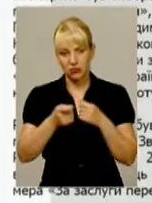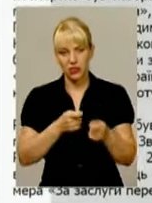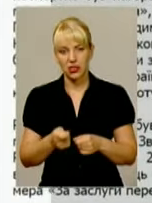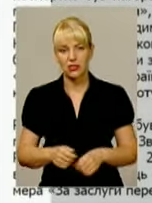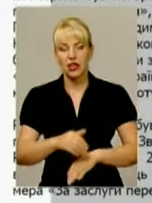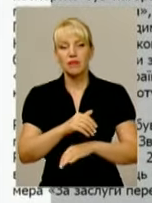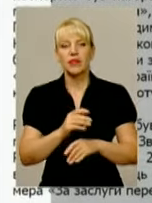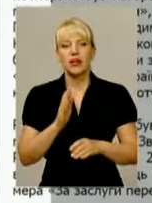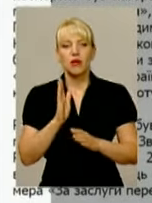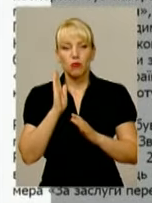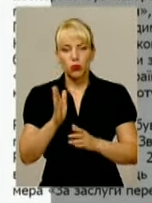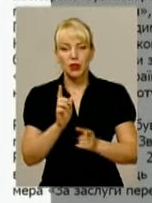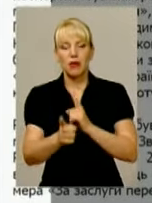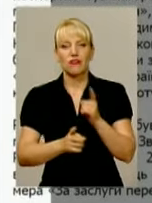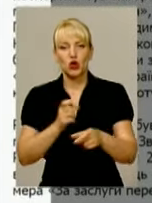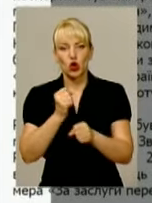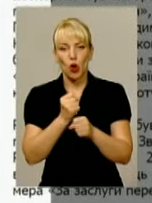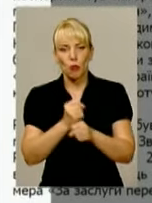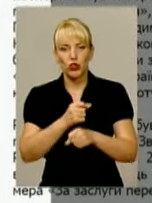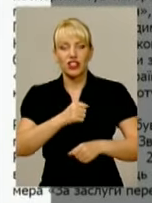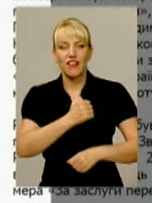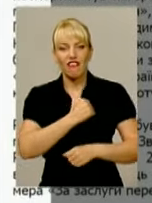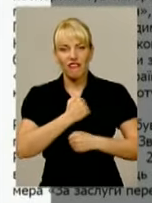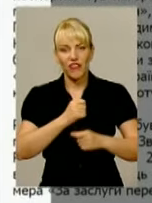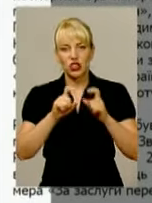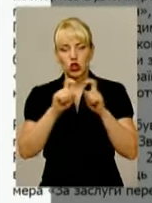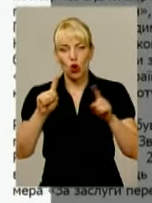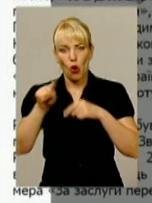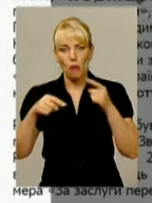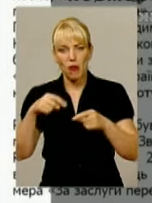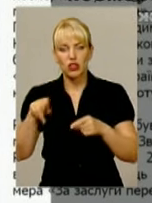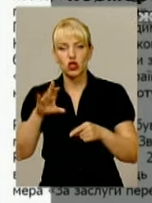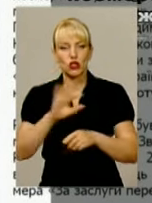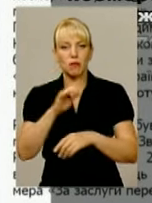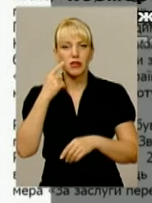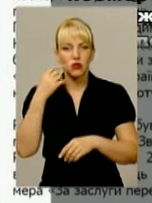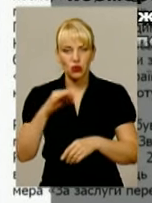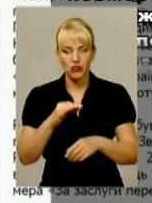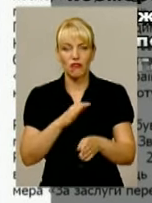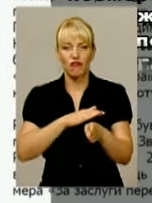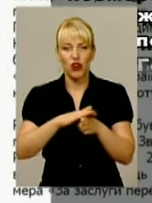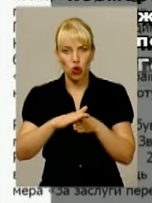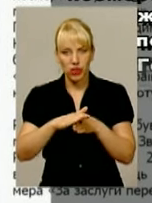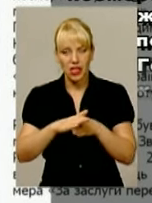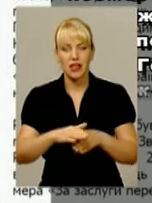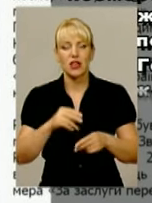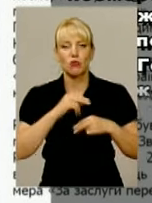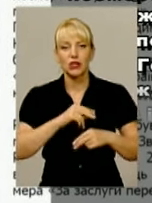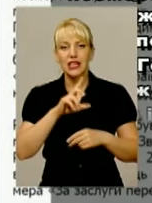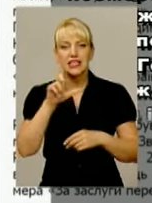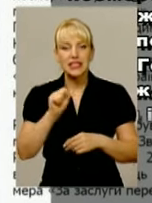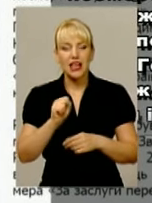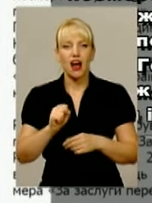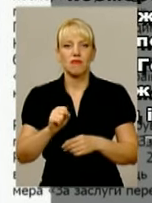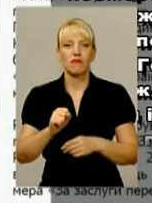Будеться переформатування роботи військомату у зв'язку з недобросовісним виконанням обов'язків. За образу світлої пам'яті героя антитерористичної